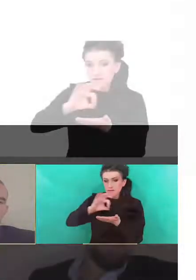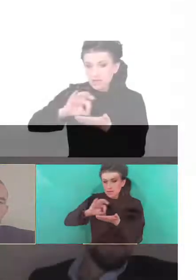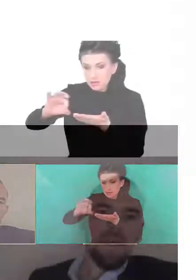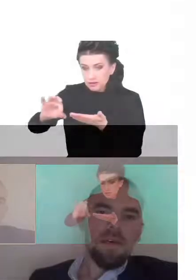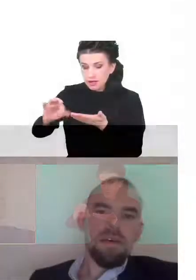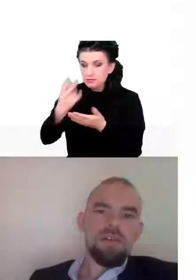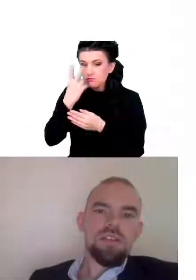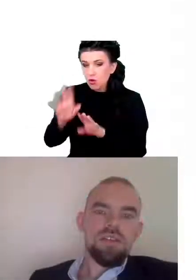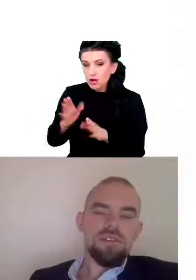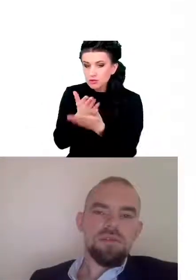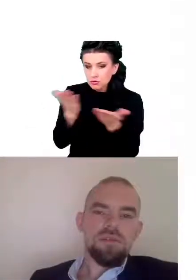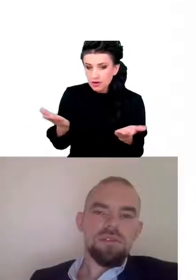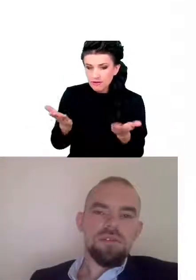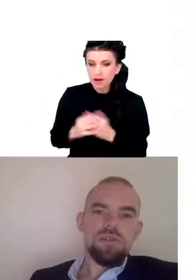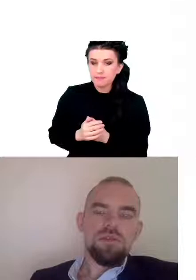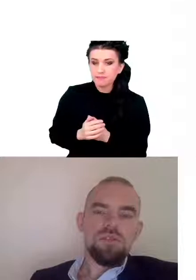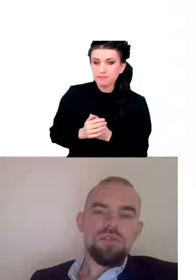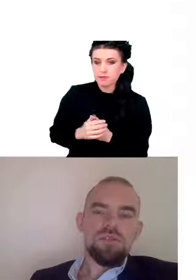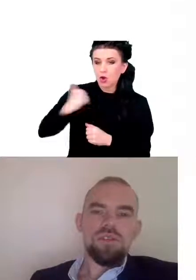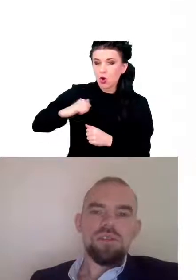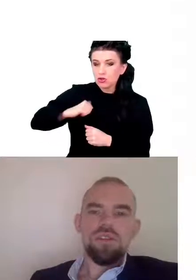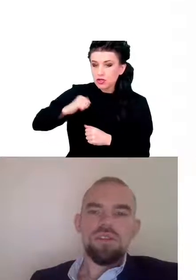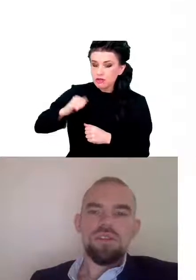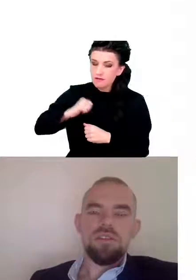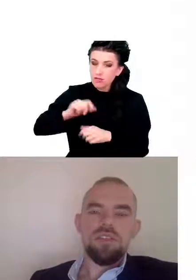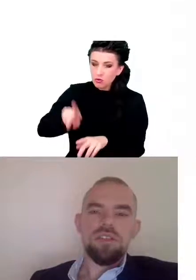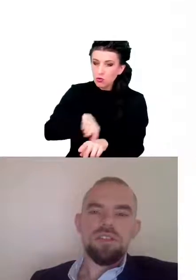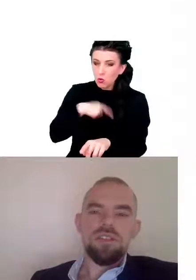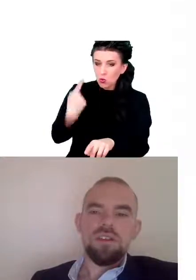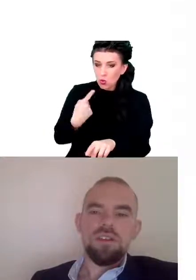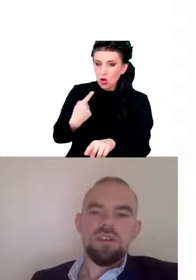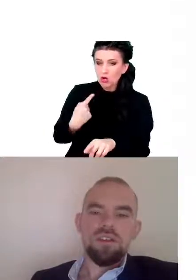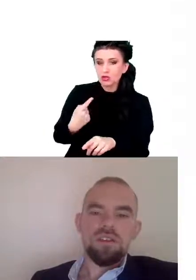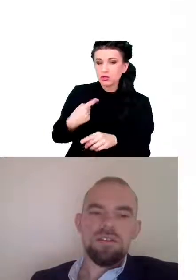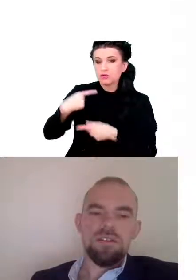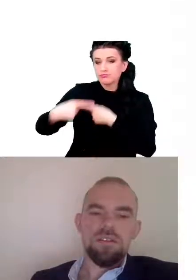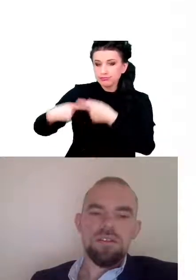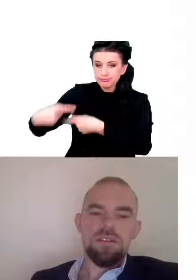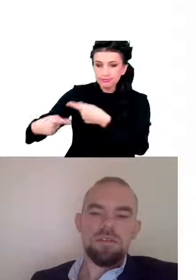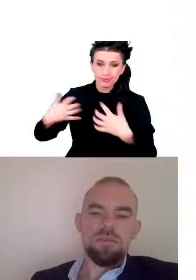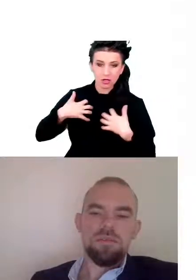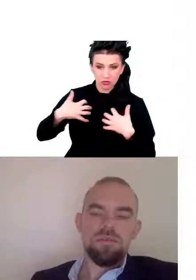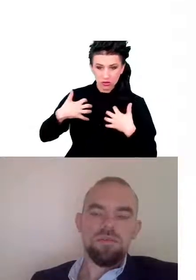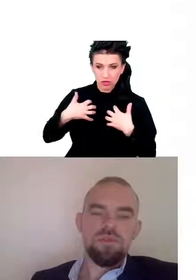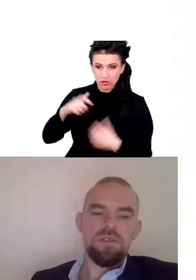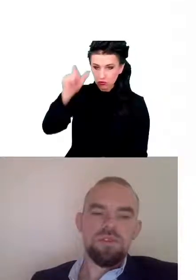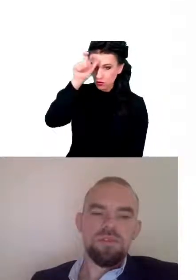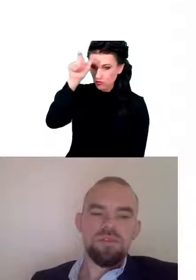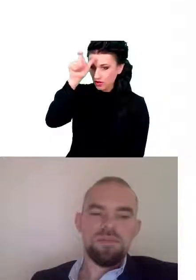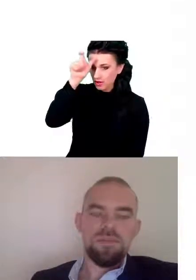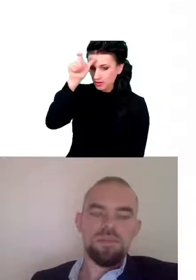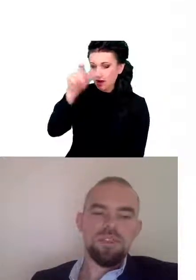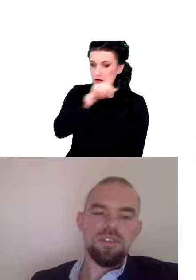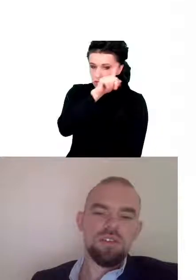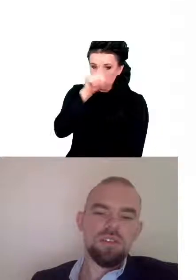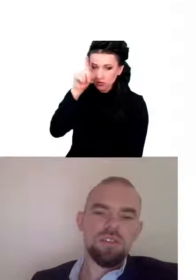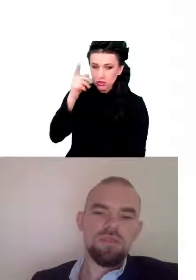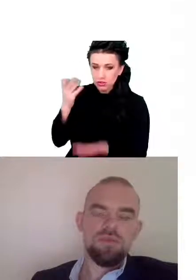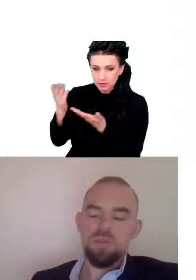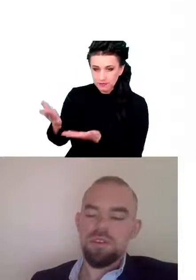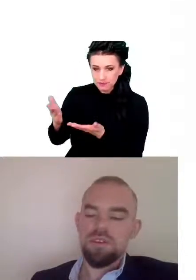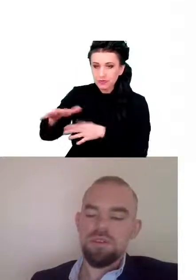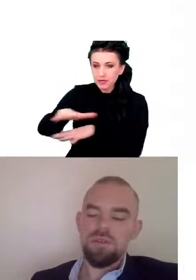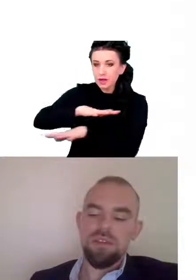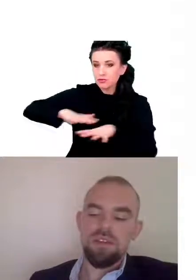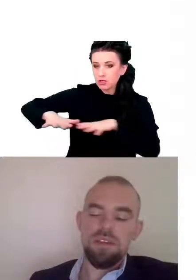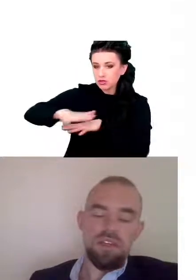oczekiwaną długość trwania życia u ludzi na przestrzeni ostatnich